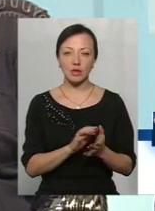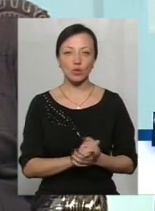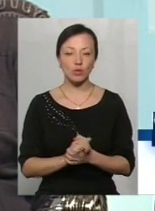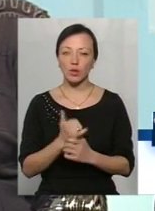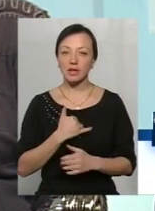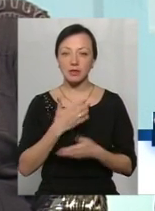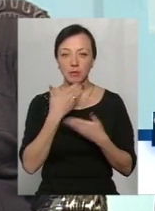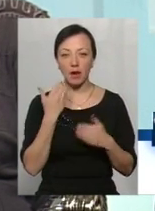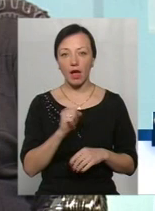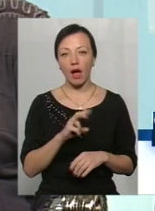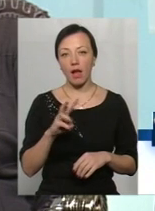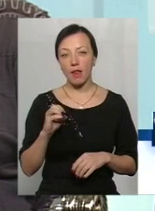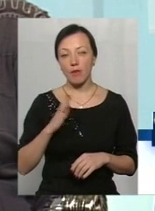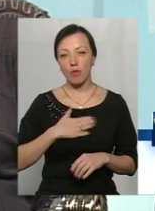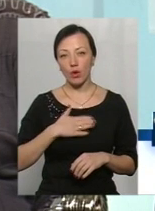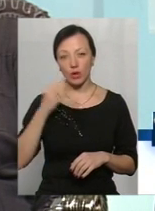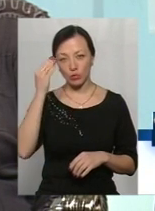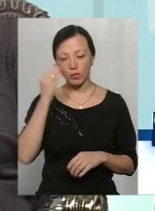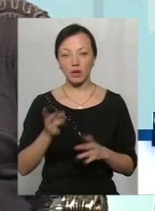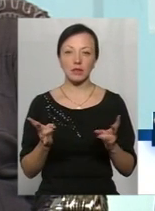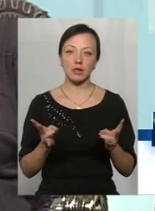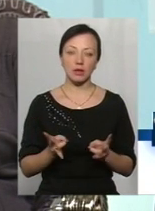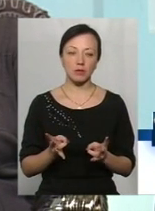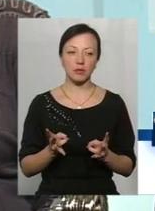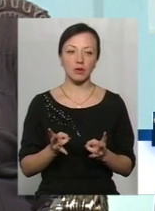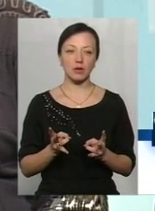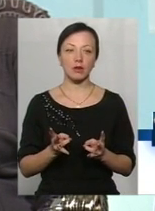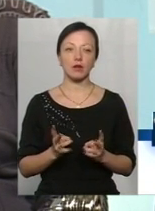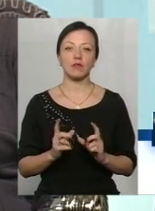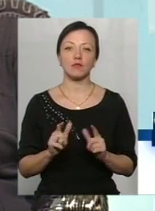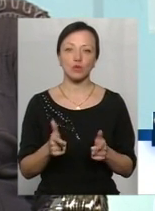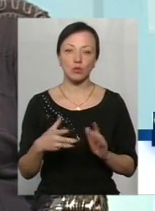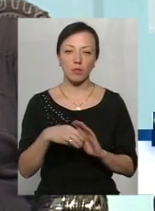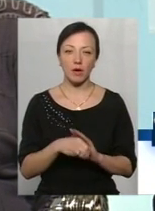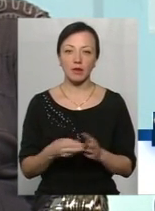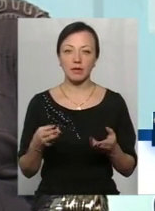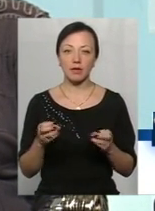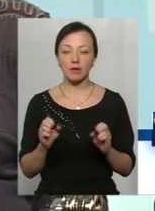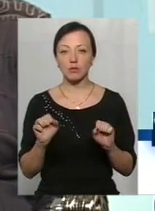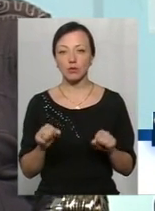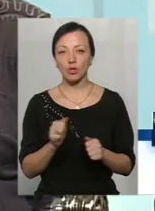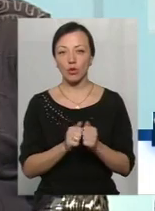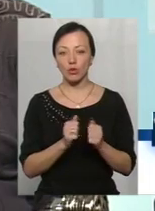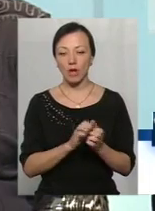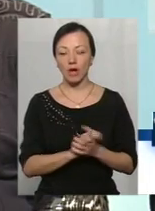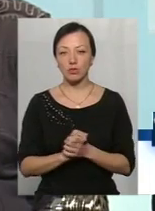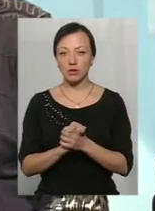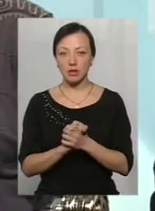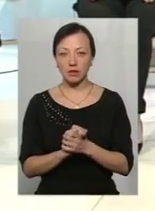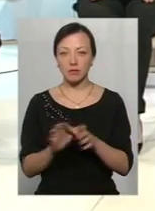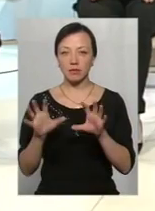немає. Але моя думка, що треба вступати, тому що десь можна з кожної асоціації щось почерпнути.